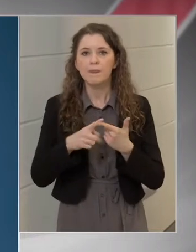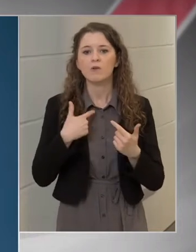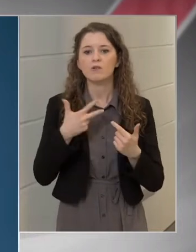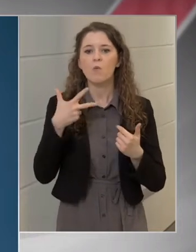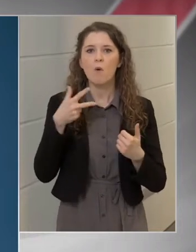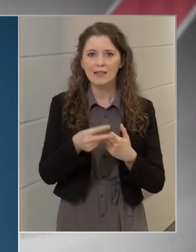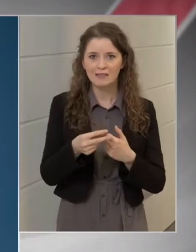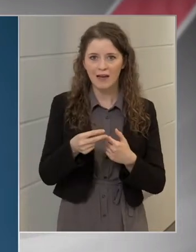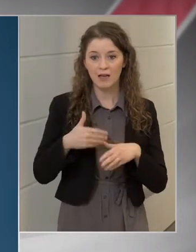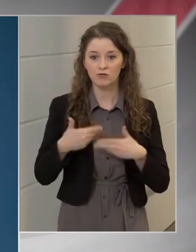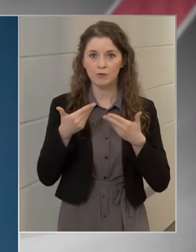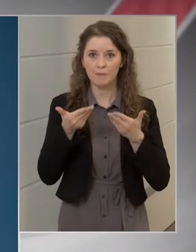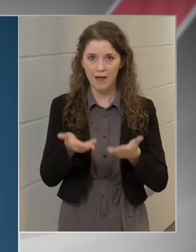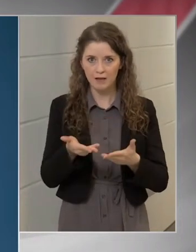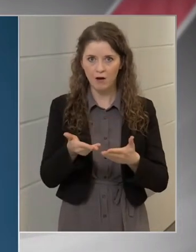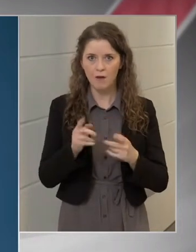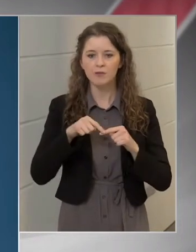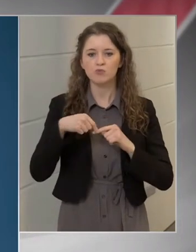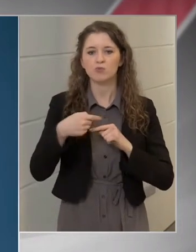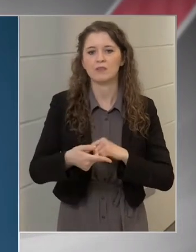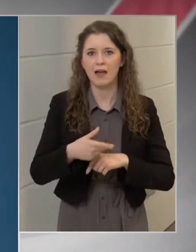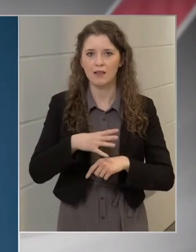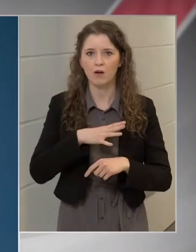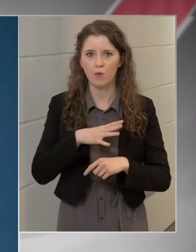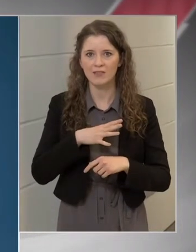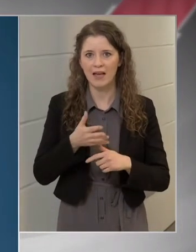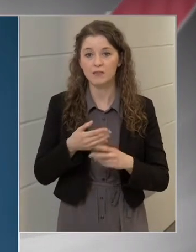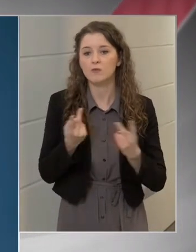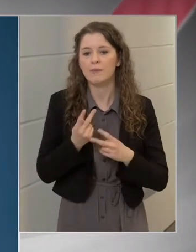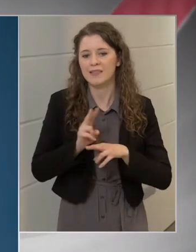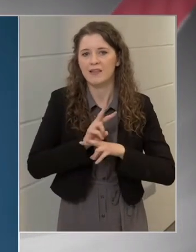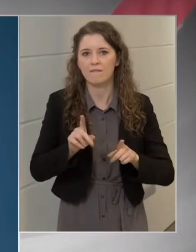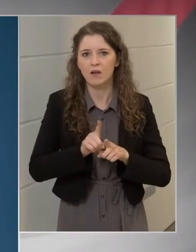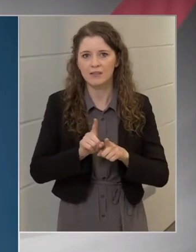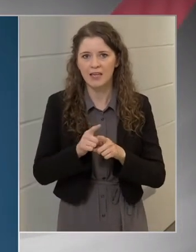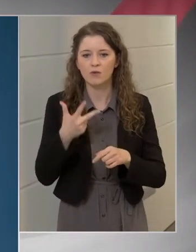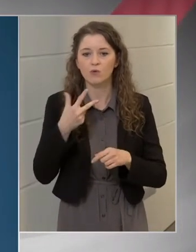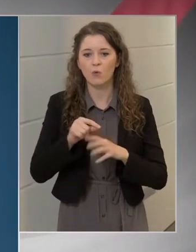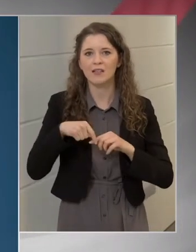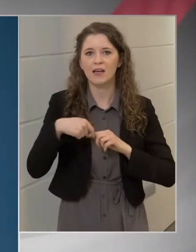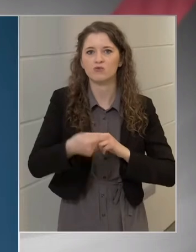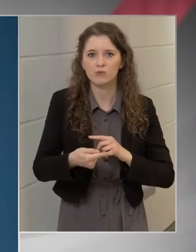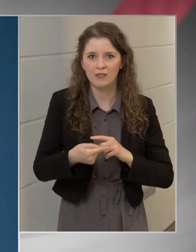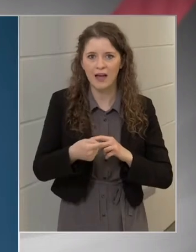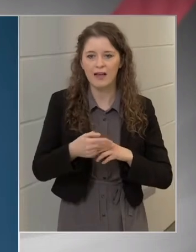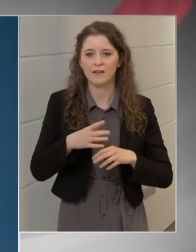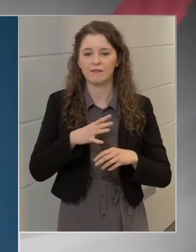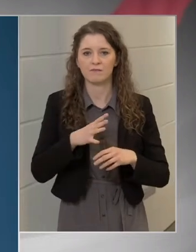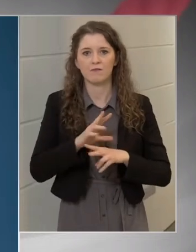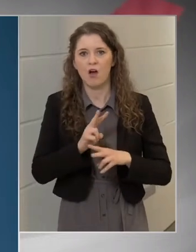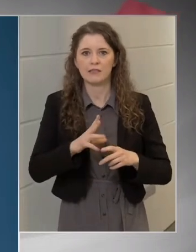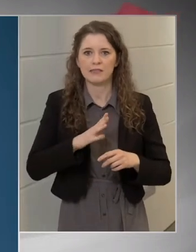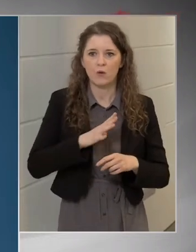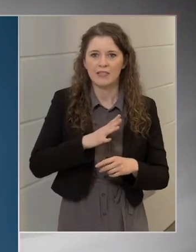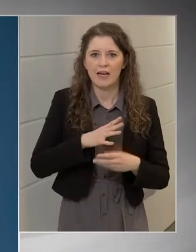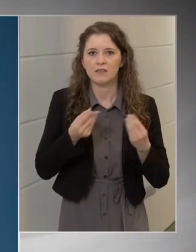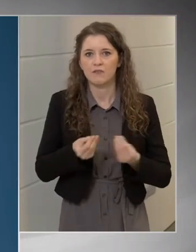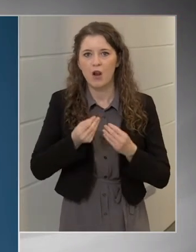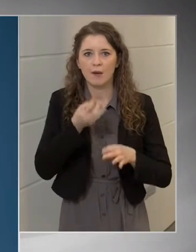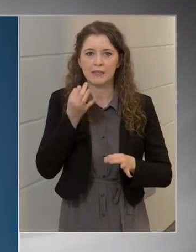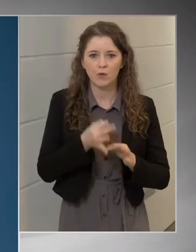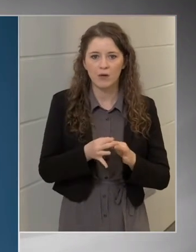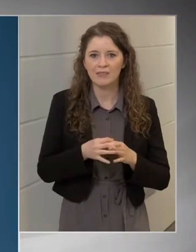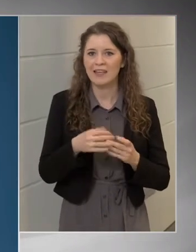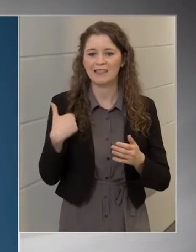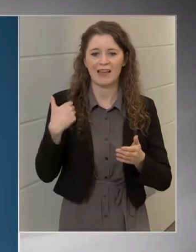járó kockázatot, természetesen ilyen is van, mindig is volt. Ez egy orvosi beavatkozás,